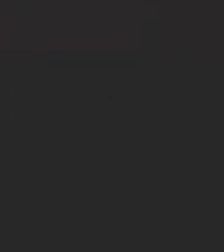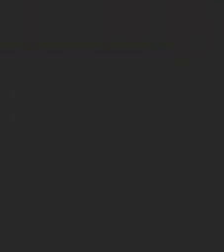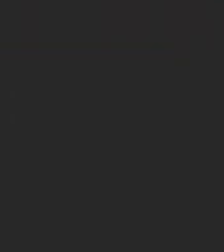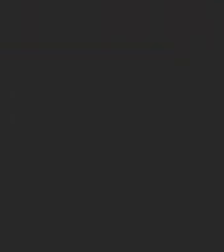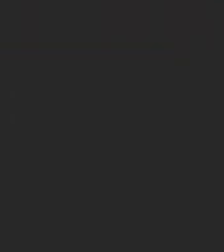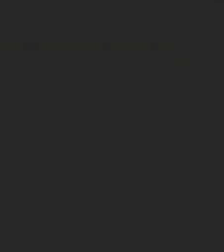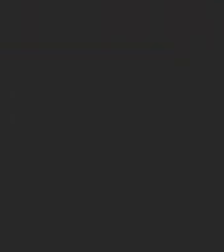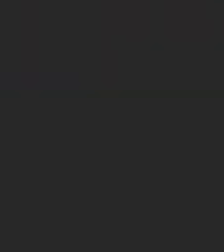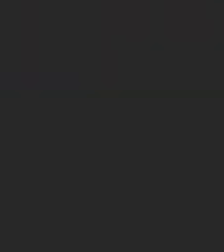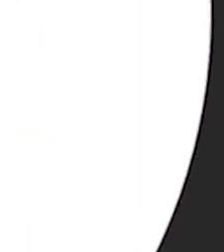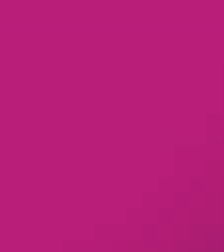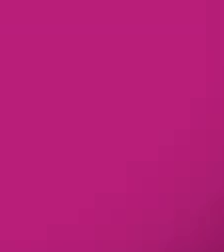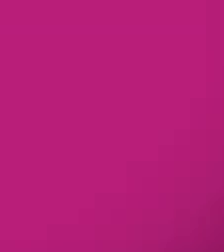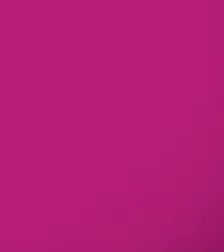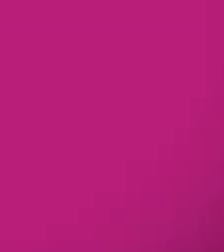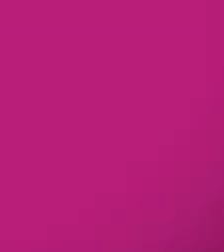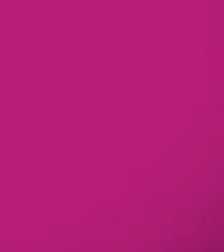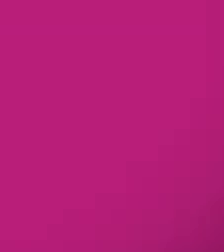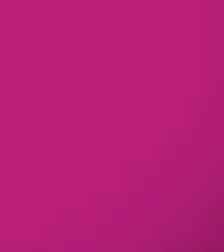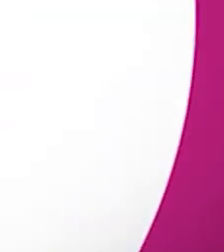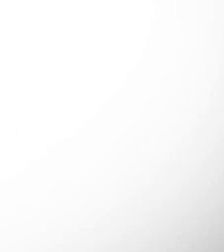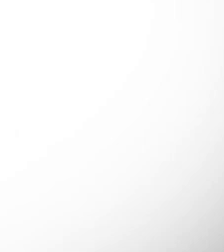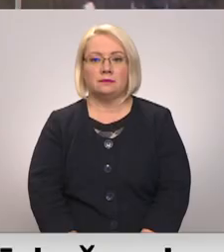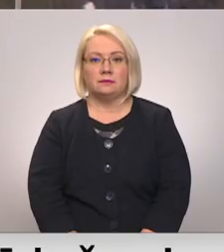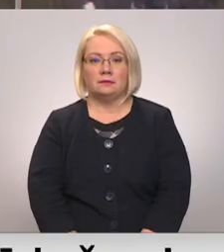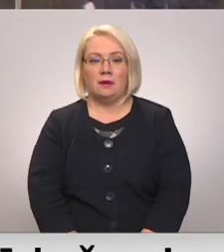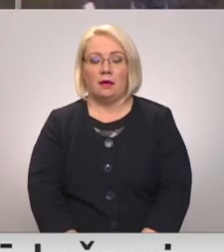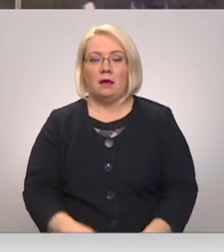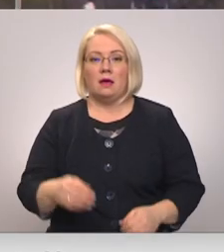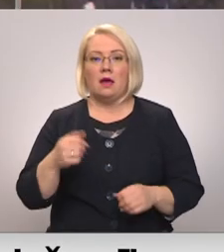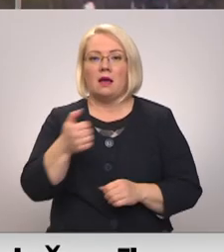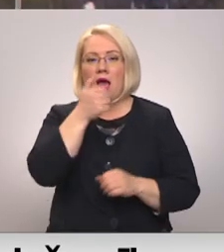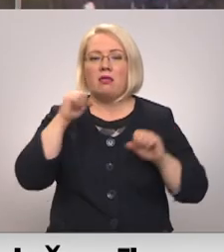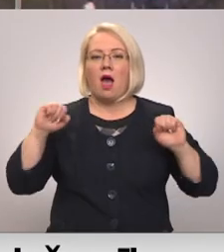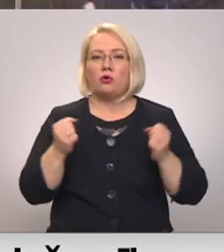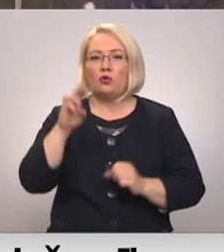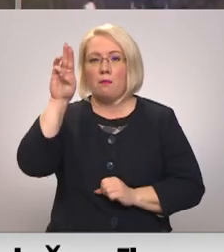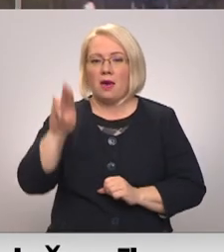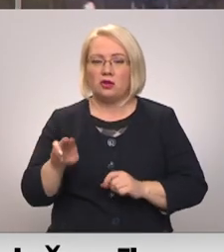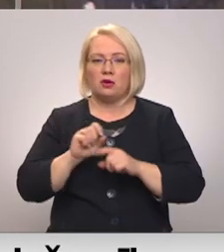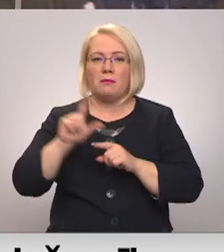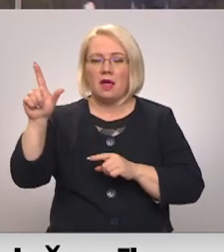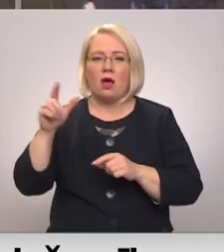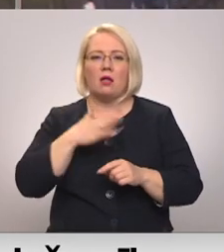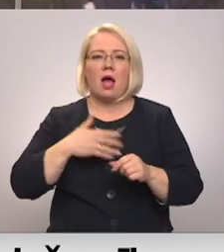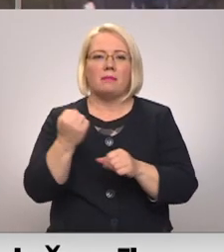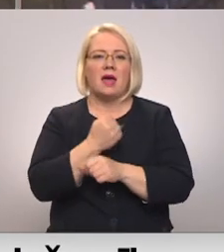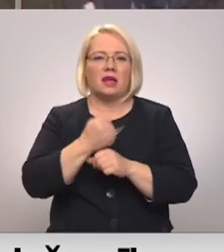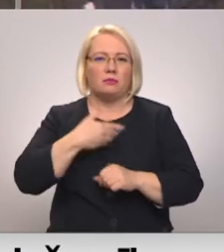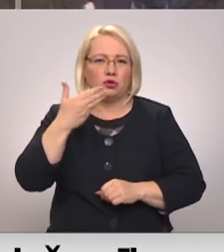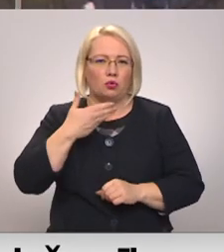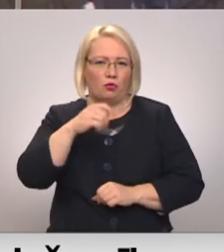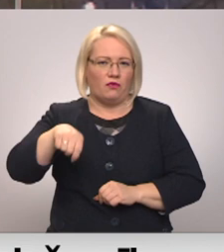Re! Viss ēters ir te! Gada augstajos mēnešos krietni pieauga labdarības zupas virtuvi